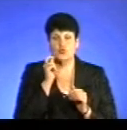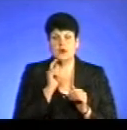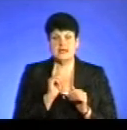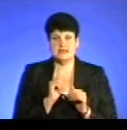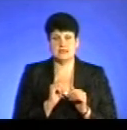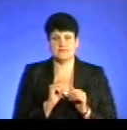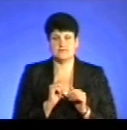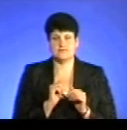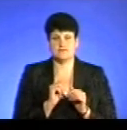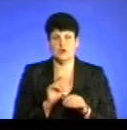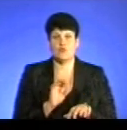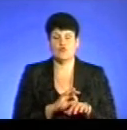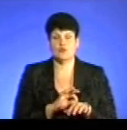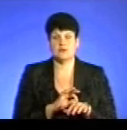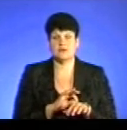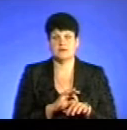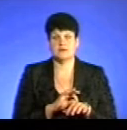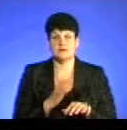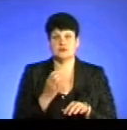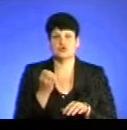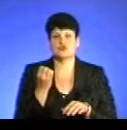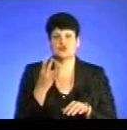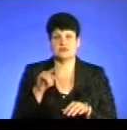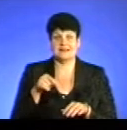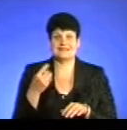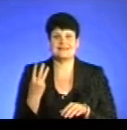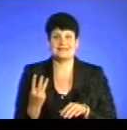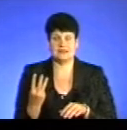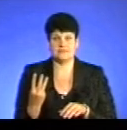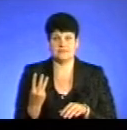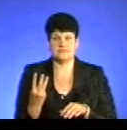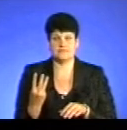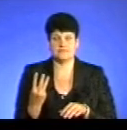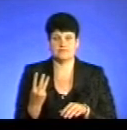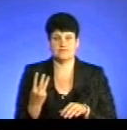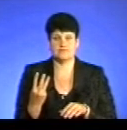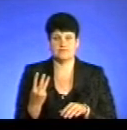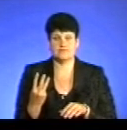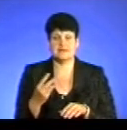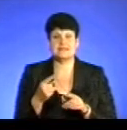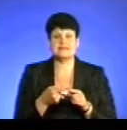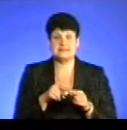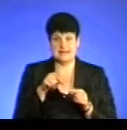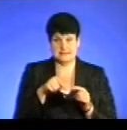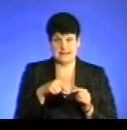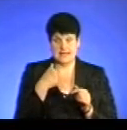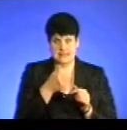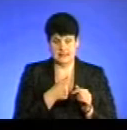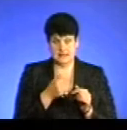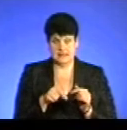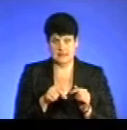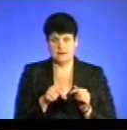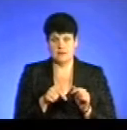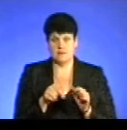хворобливість 14,3. Тобто, за цей рік, і можна